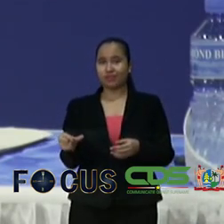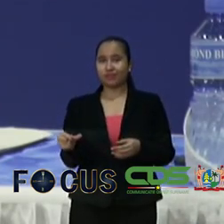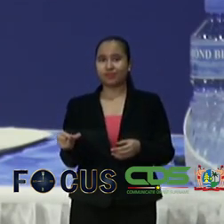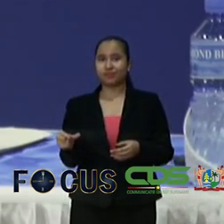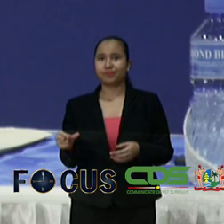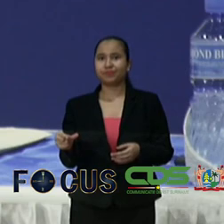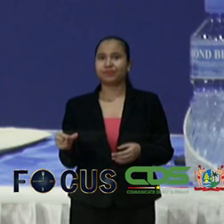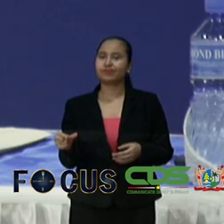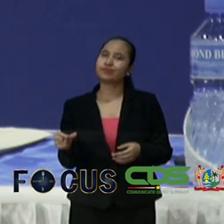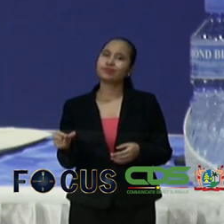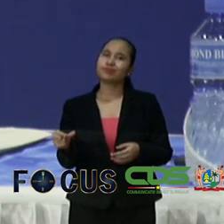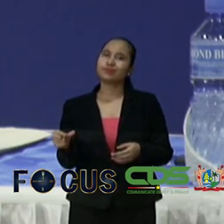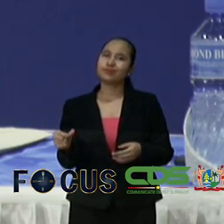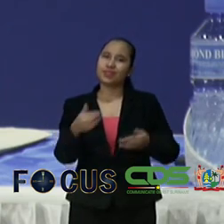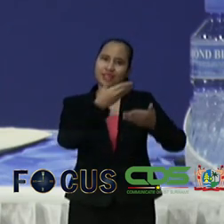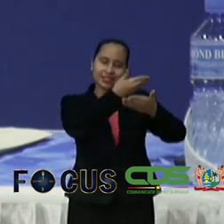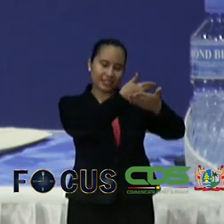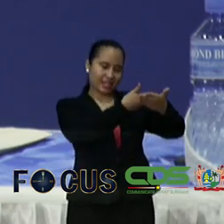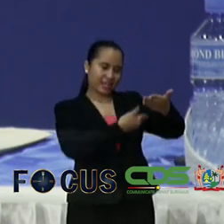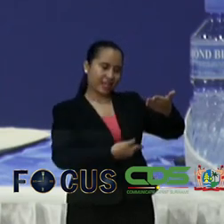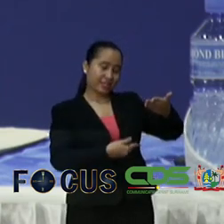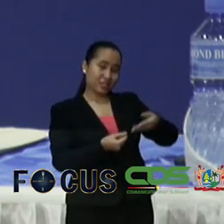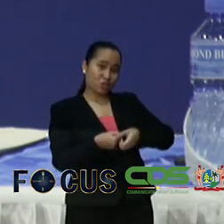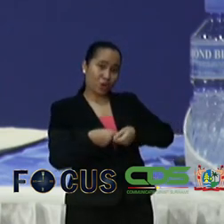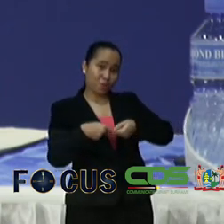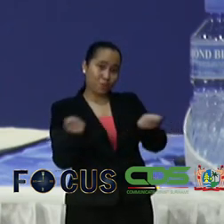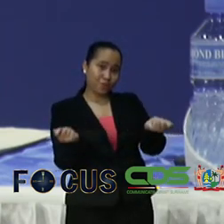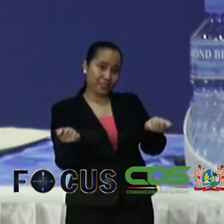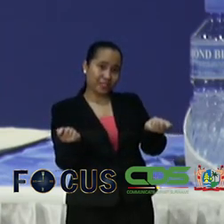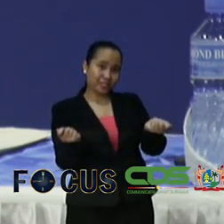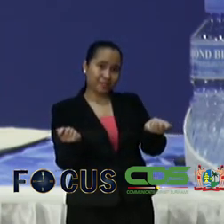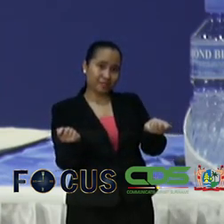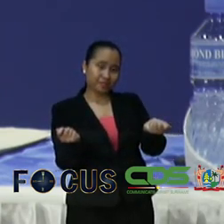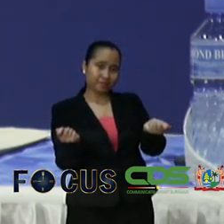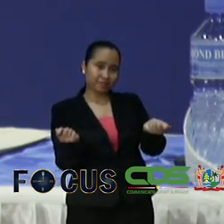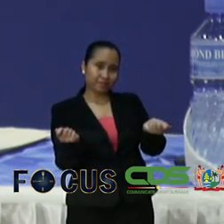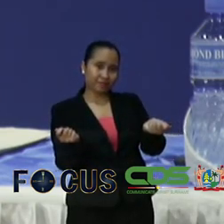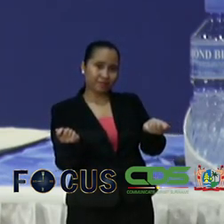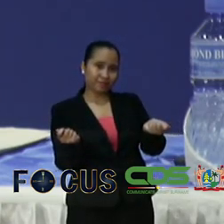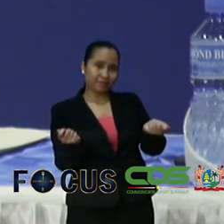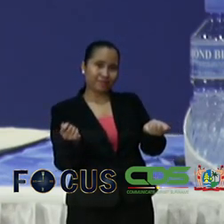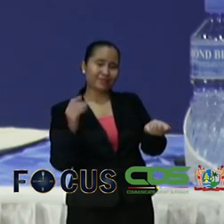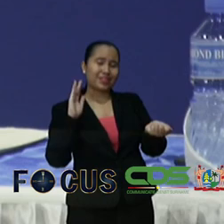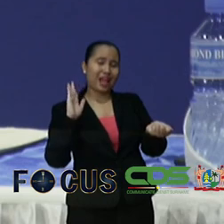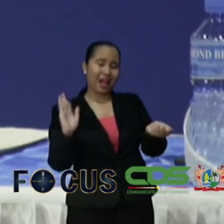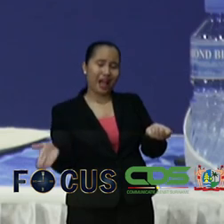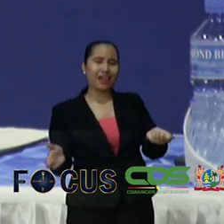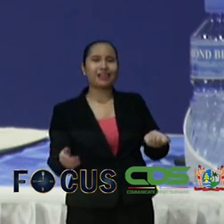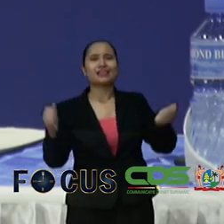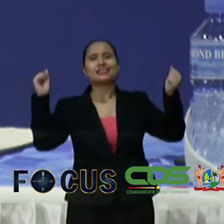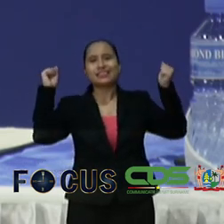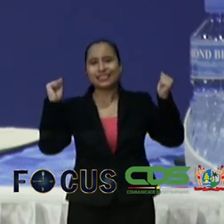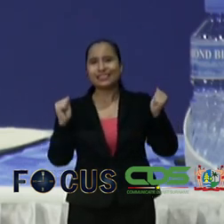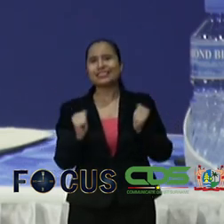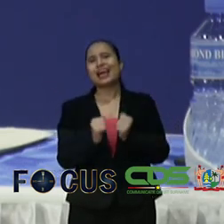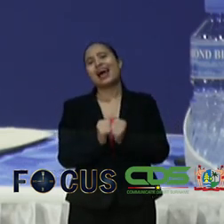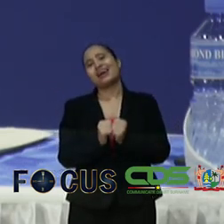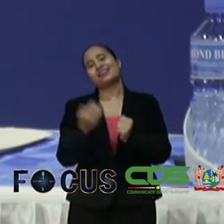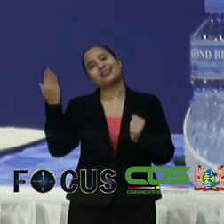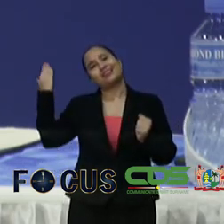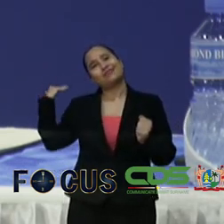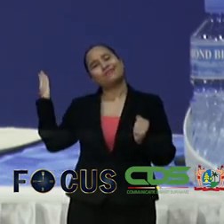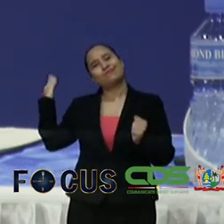lijst die is gepubliceerd. Dus het doet zich al jaren voor. Maar dat